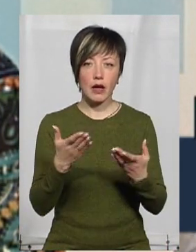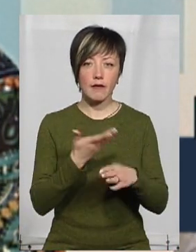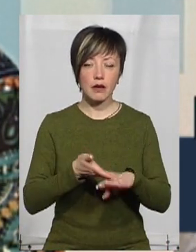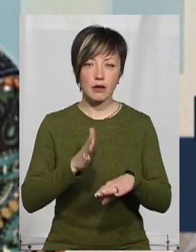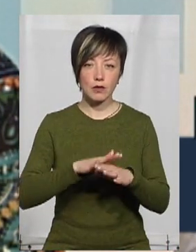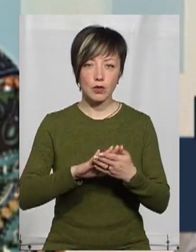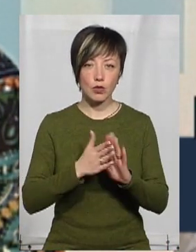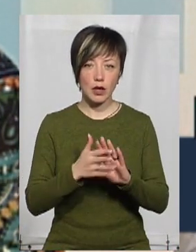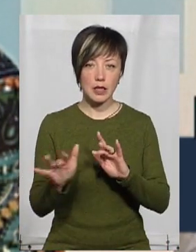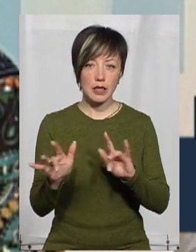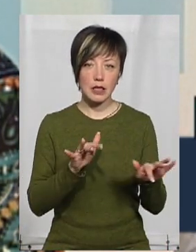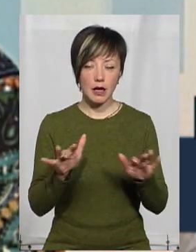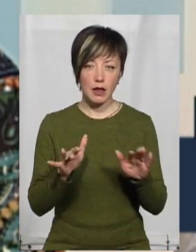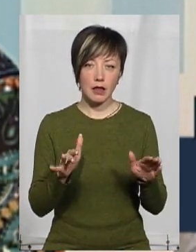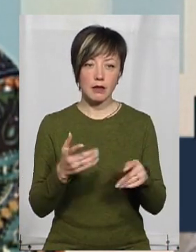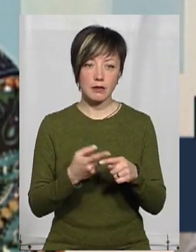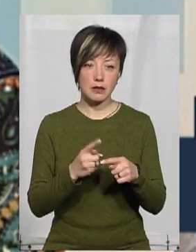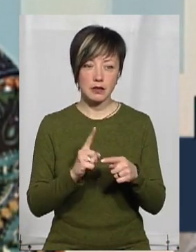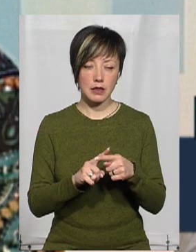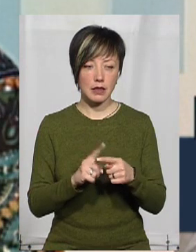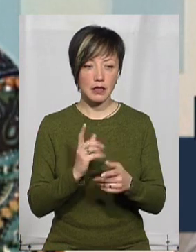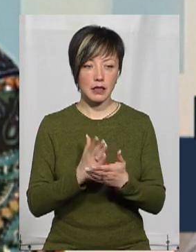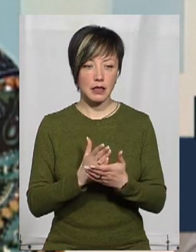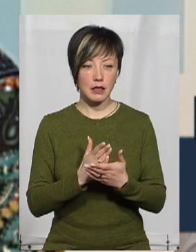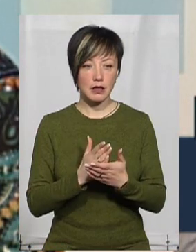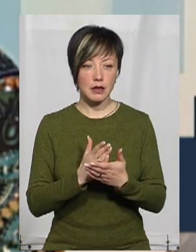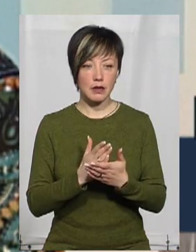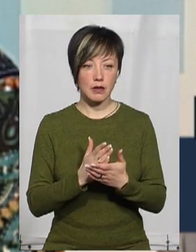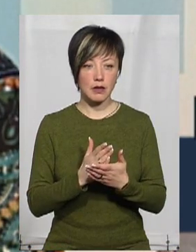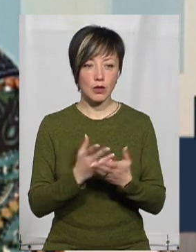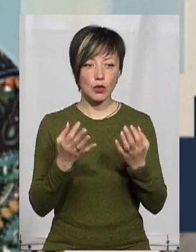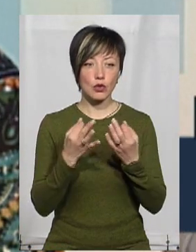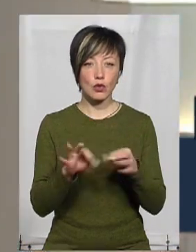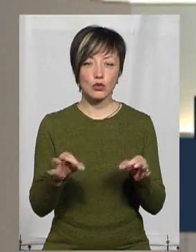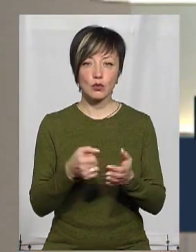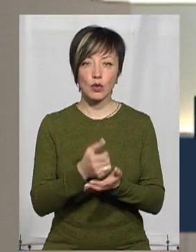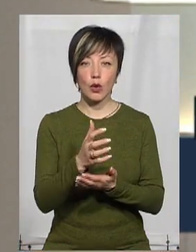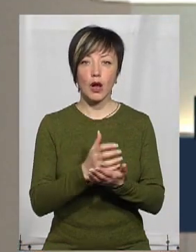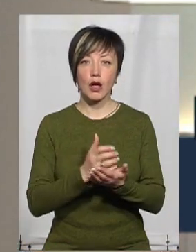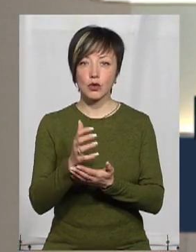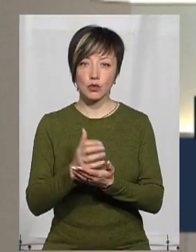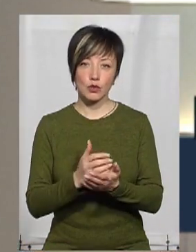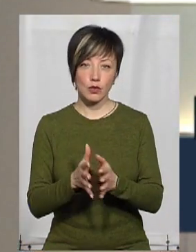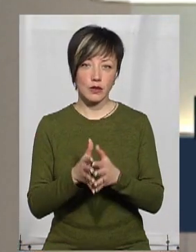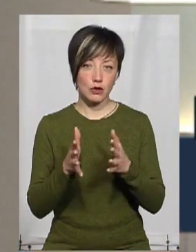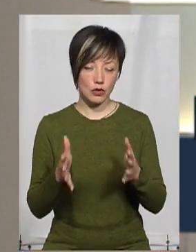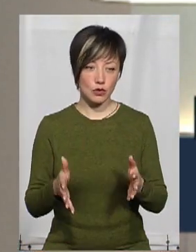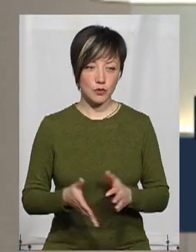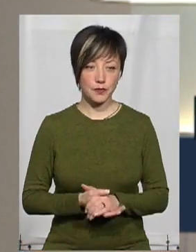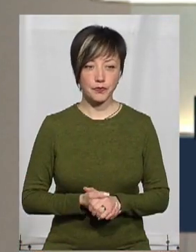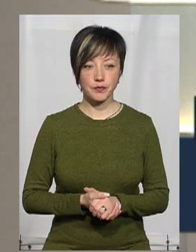ситуаціях діяти. Це дає певний доступ до ресурсу величезного,